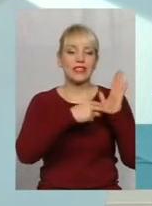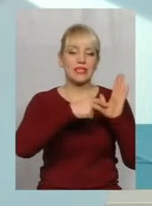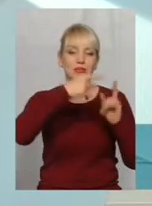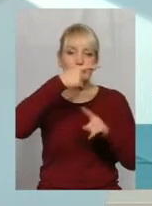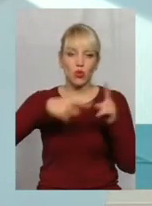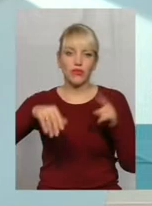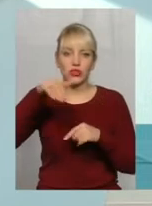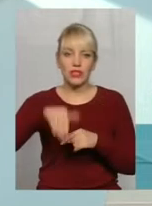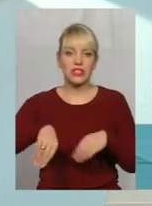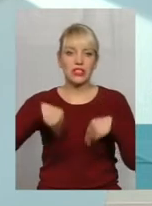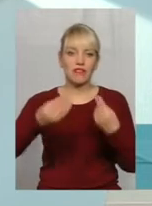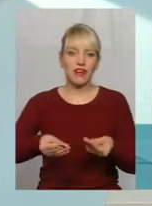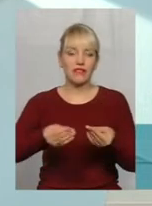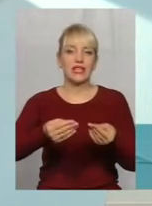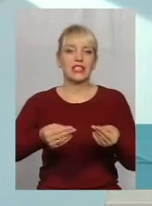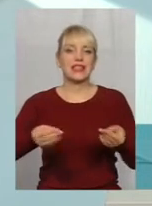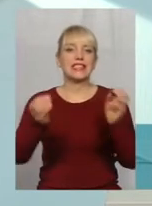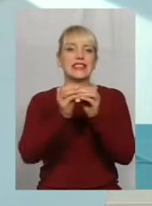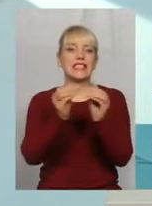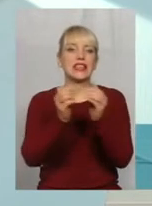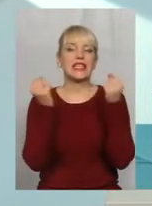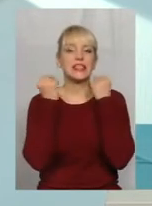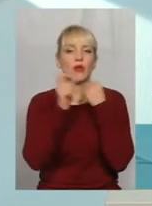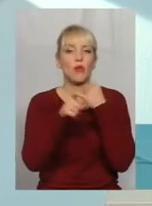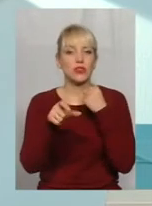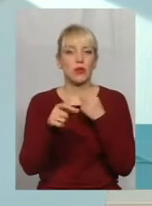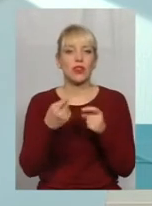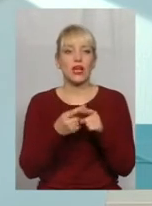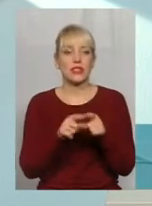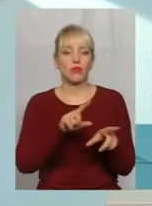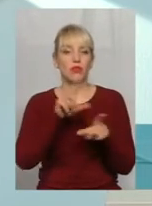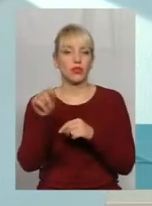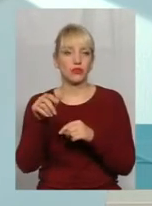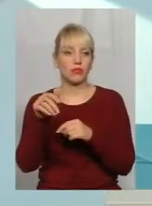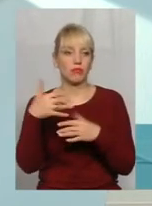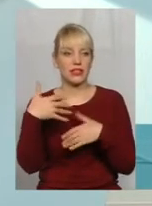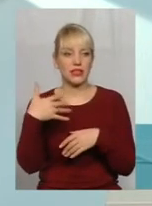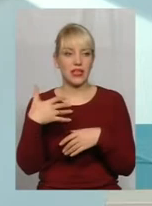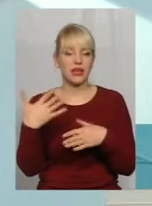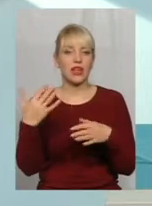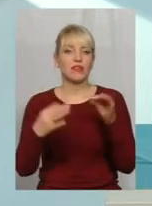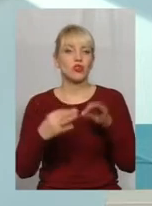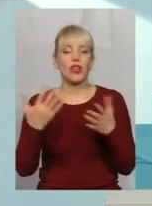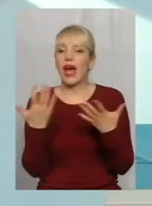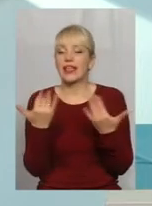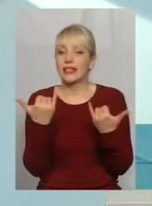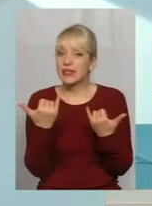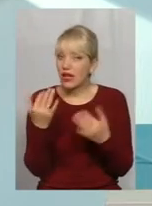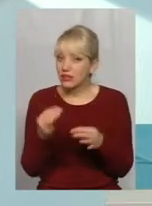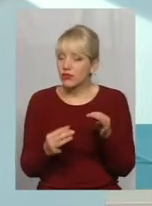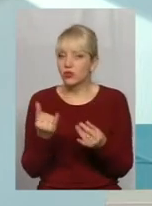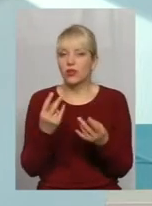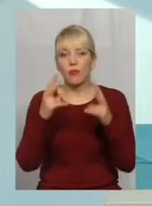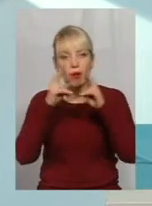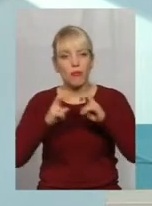спортсменам проти півтори. Але поїхало із них 50. Зараз який відсоток? Це треба ще сісти і